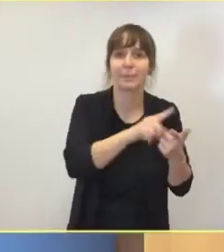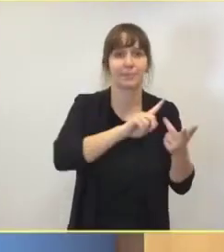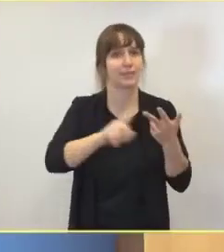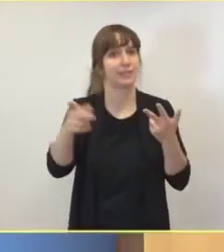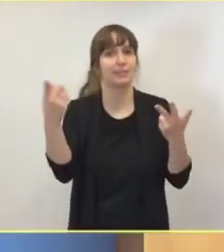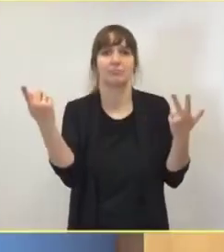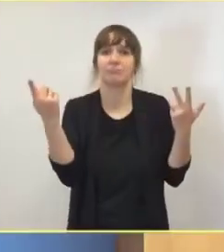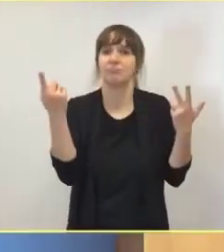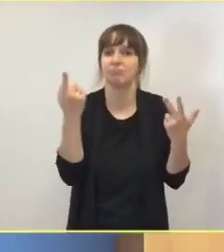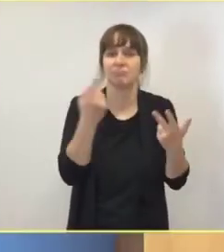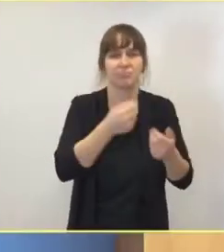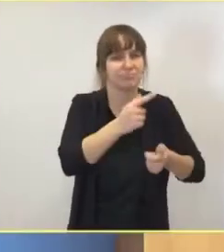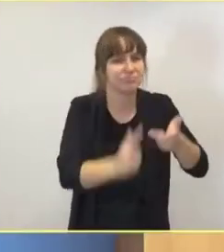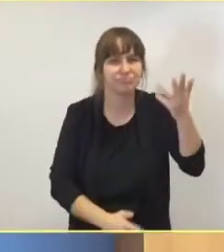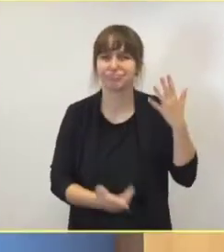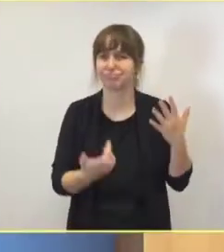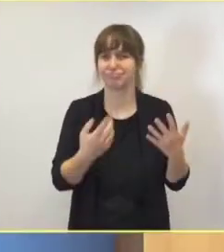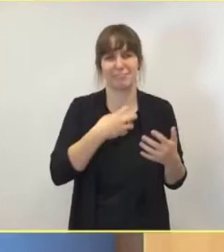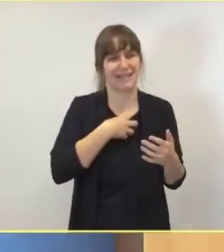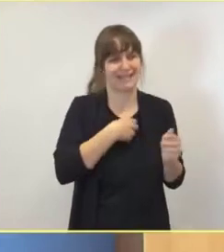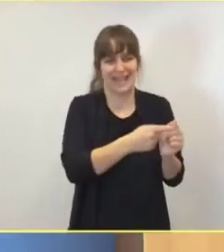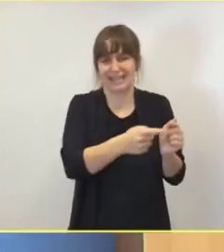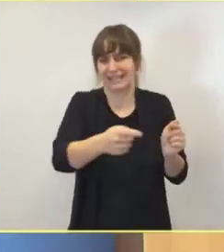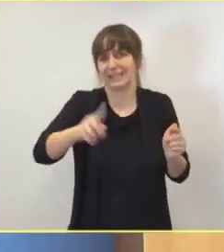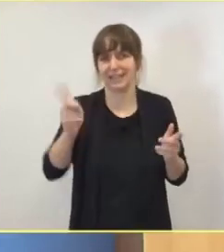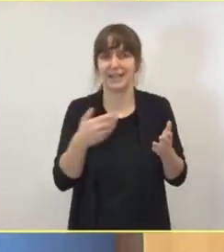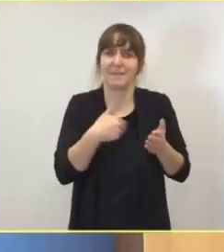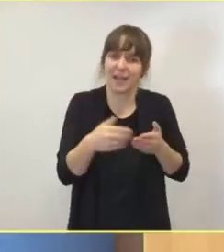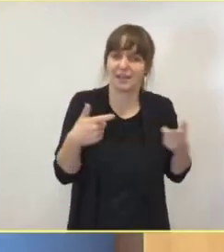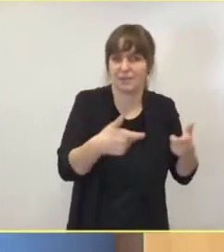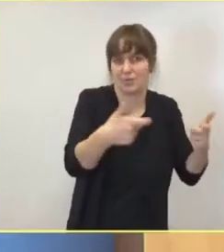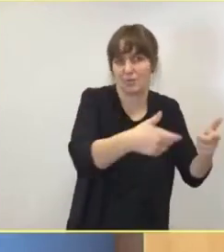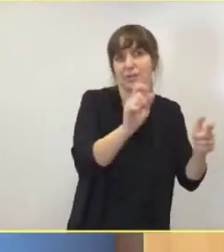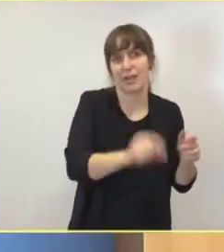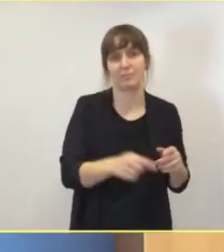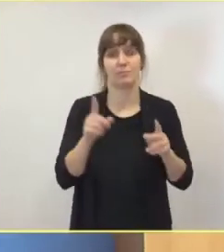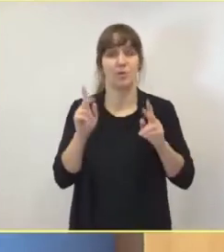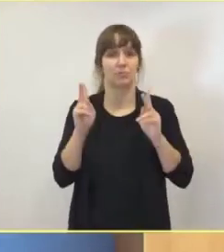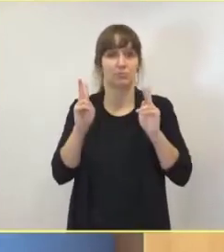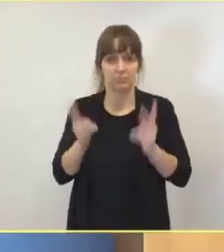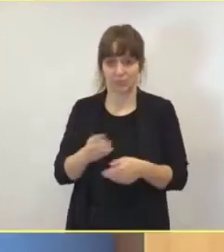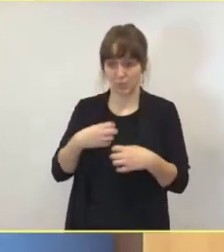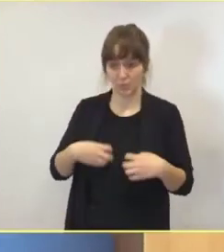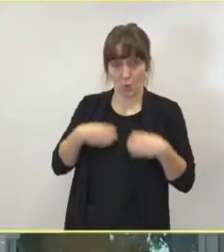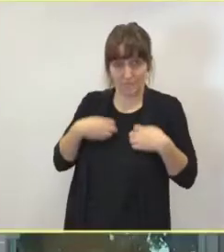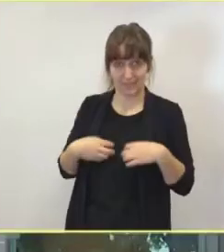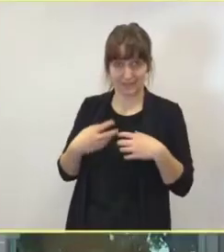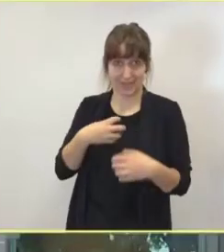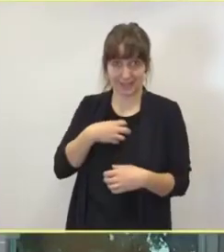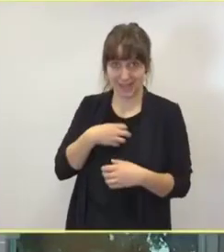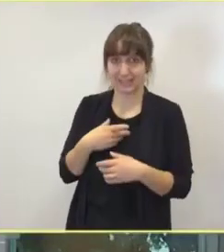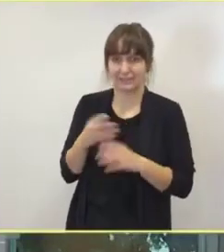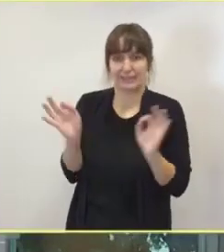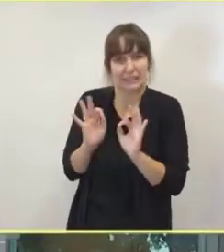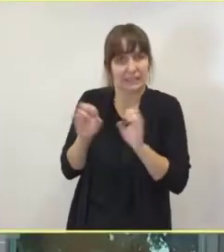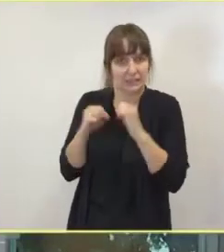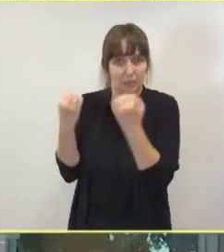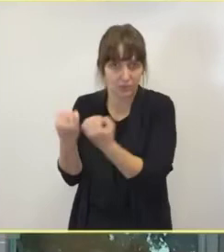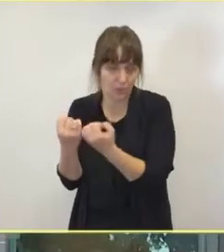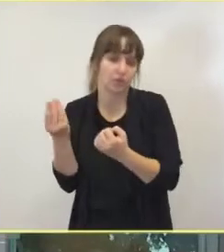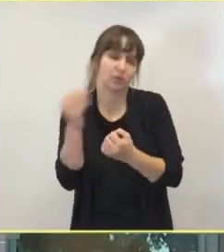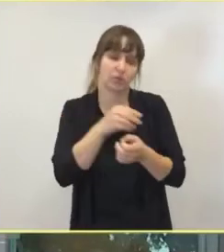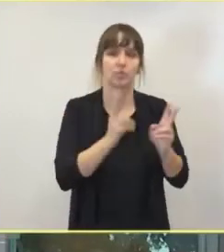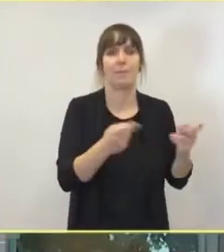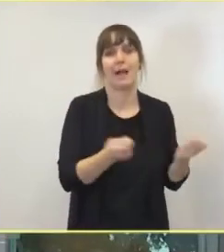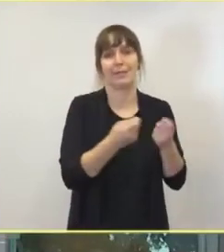für den Myokard-Patienten, neben der Versorgung von kritisch kranken Covid-Patienten. Vielen Dank. Vielen Dank. Ich